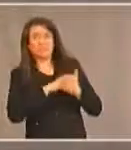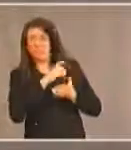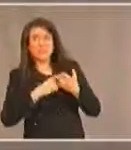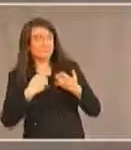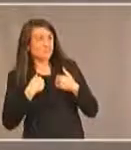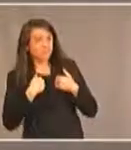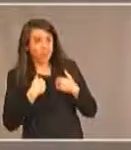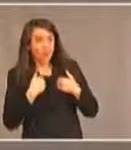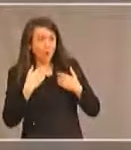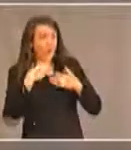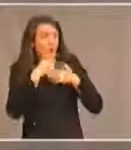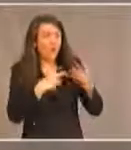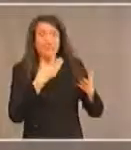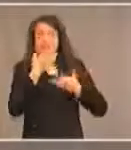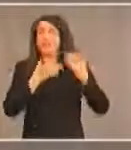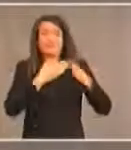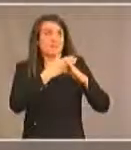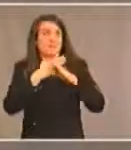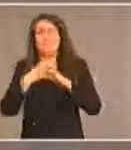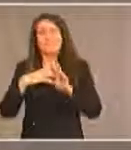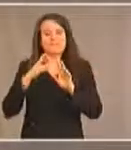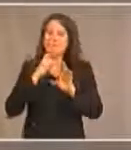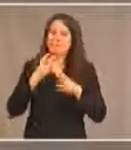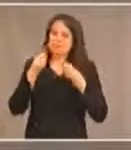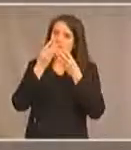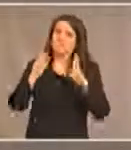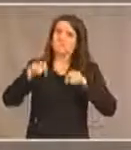au niveau des programmes des services mais cela a changé en 2008